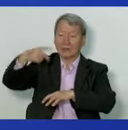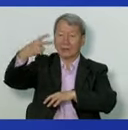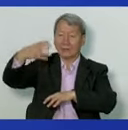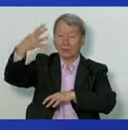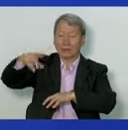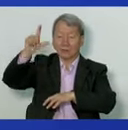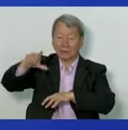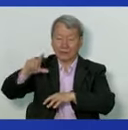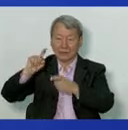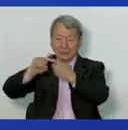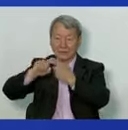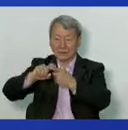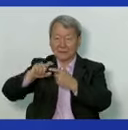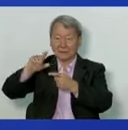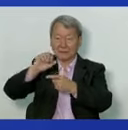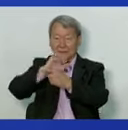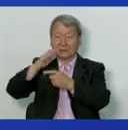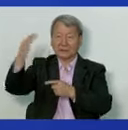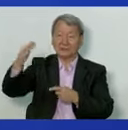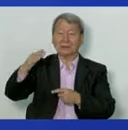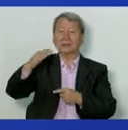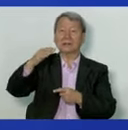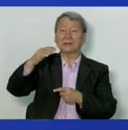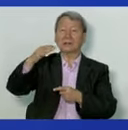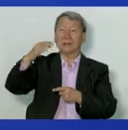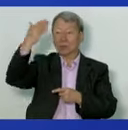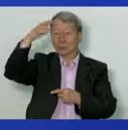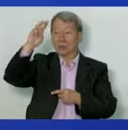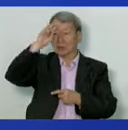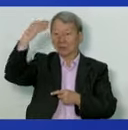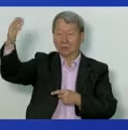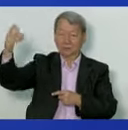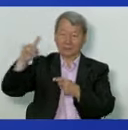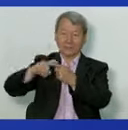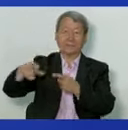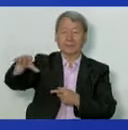прибывших наших сограждан из других стран.